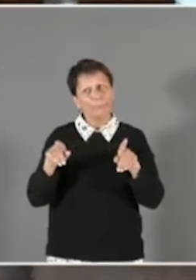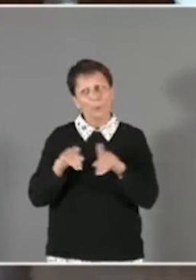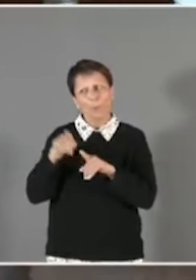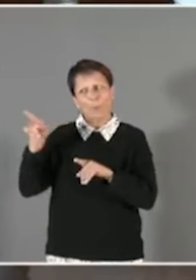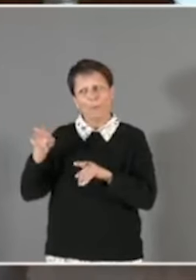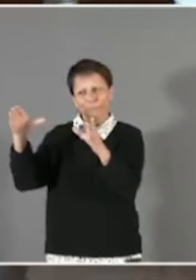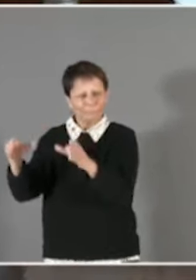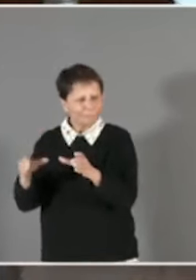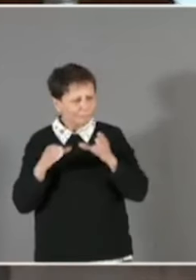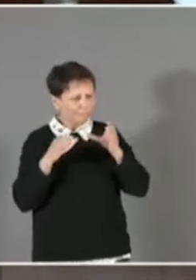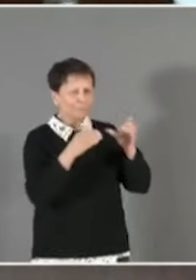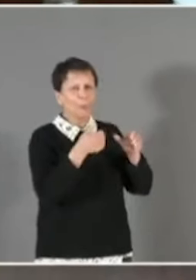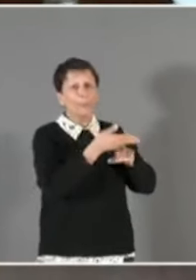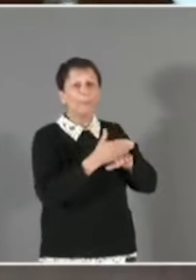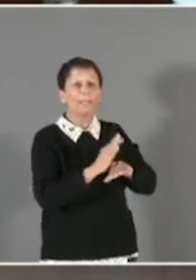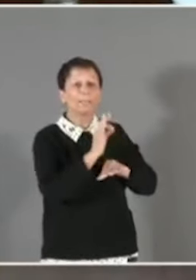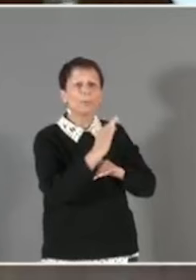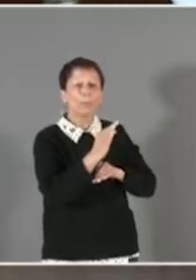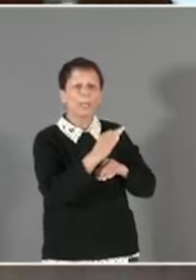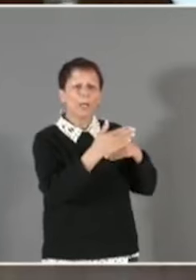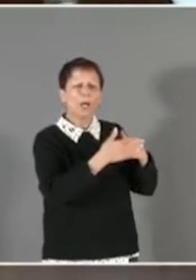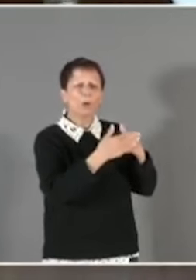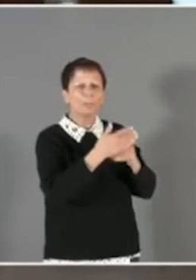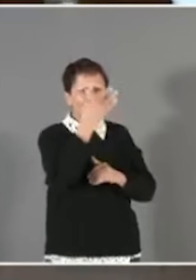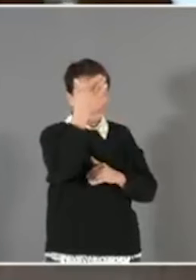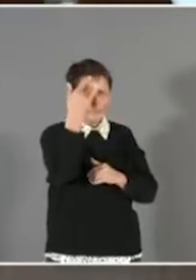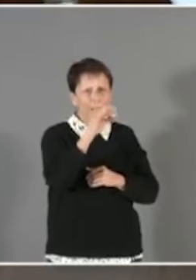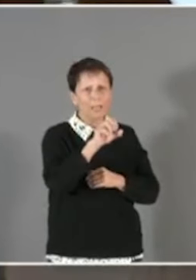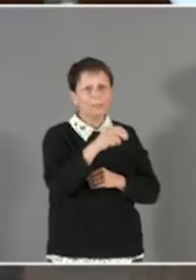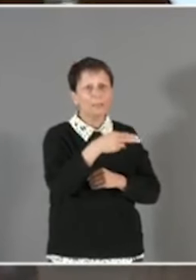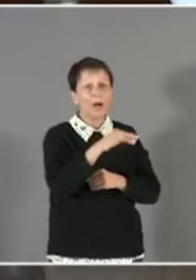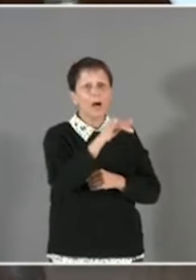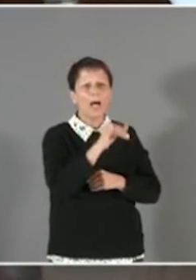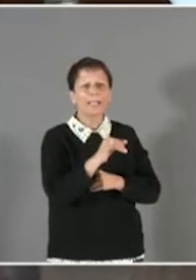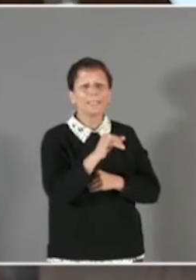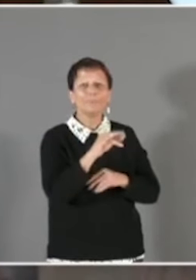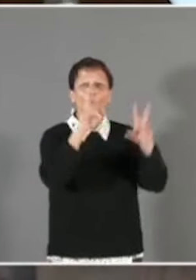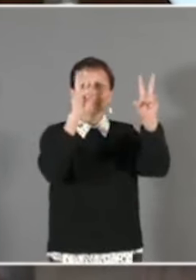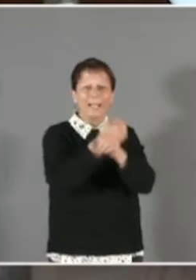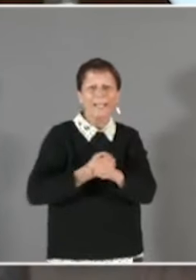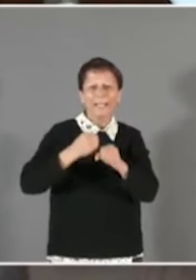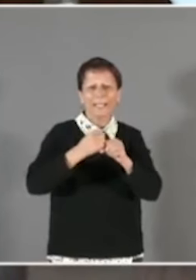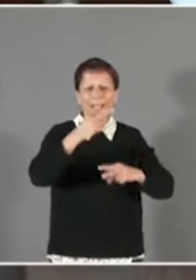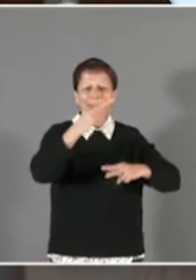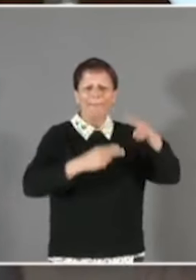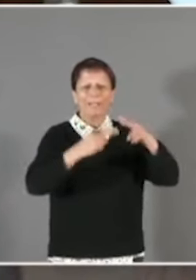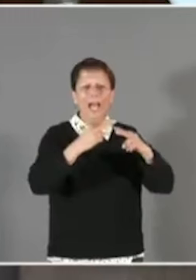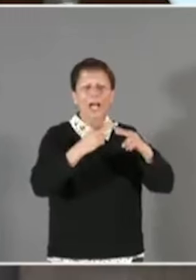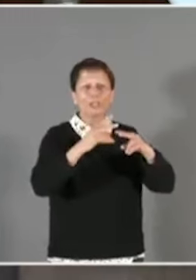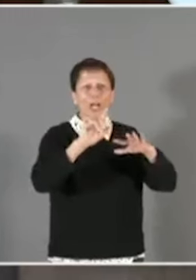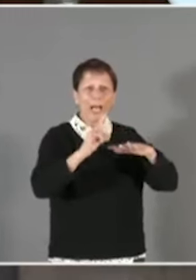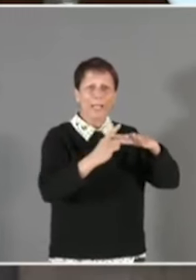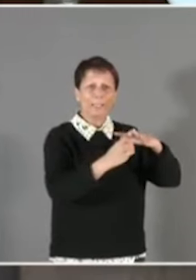éloignés pour une partie d'entre eux du côté de Saint-Henri, ce village dit d'insertion que vous appelez de vos voeux et qui fait l